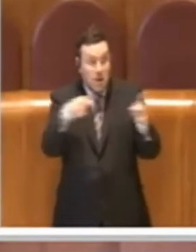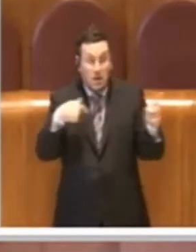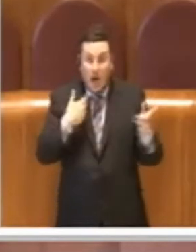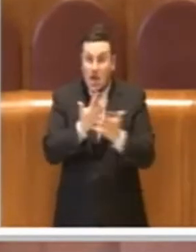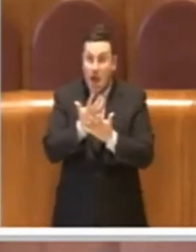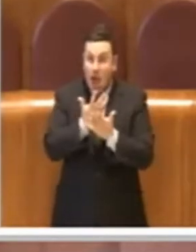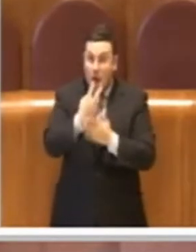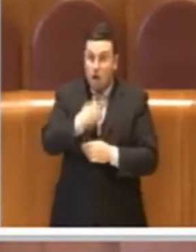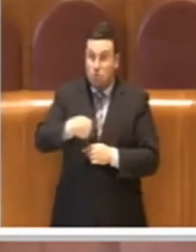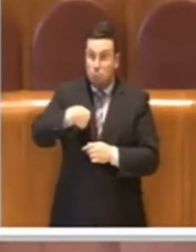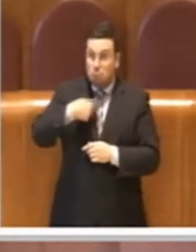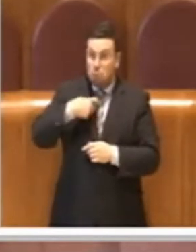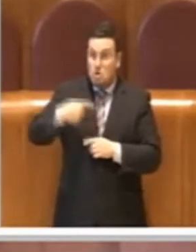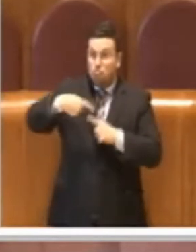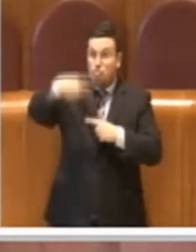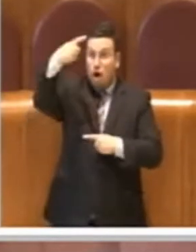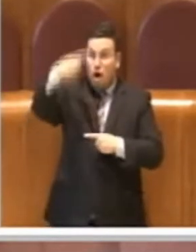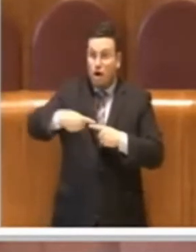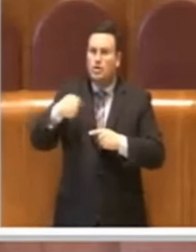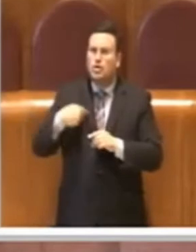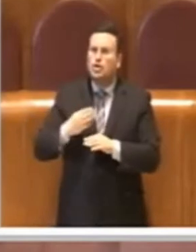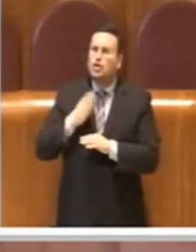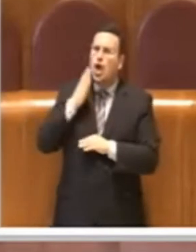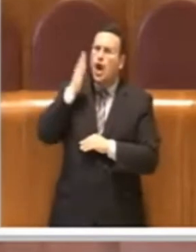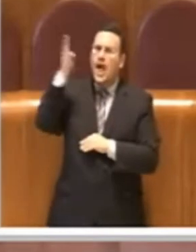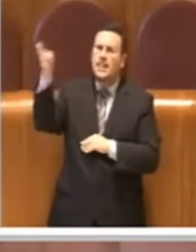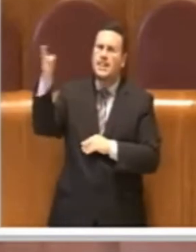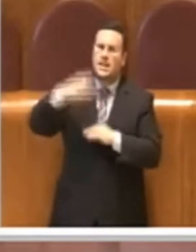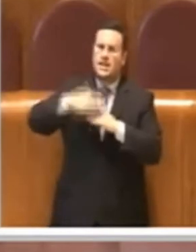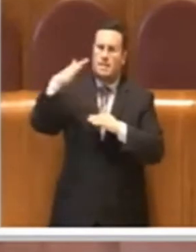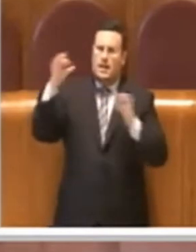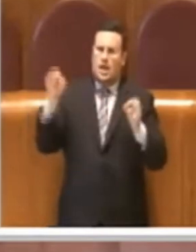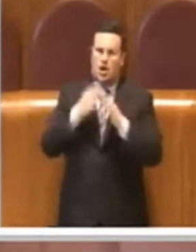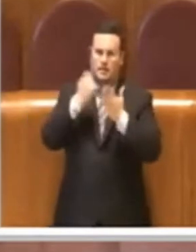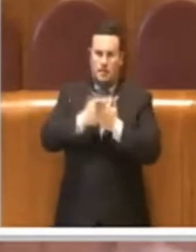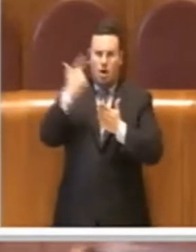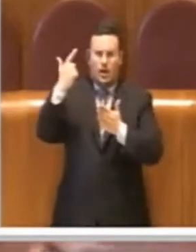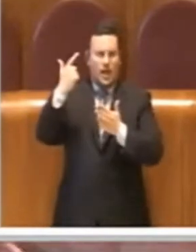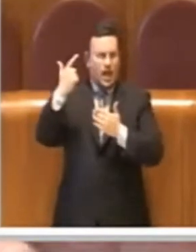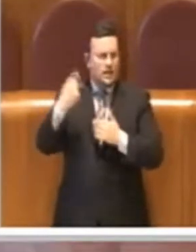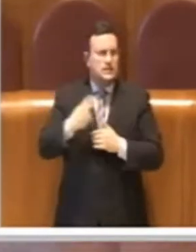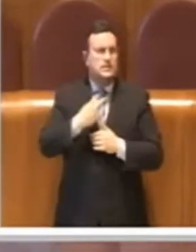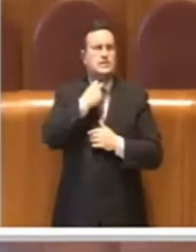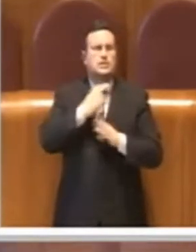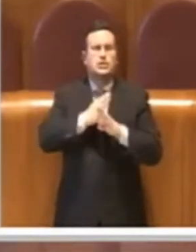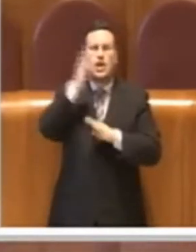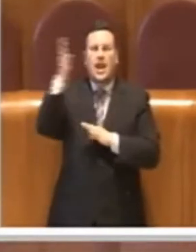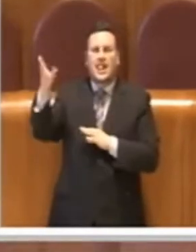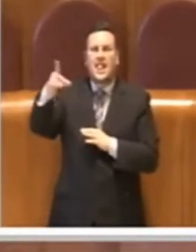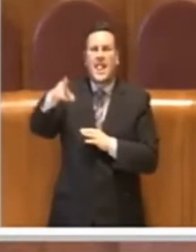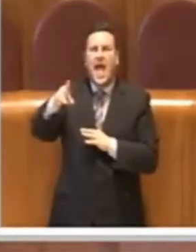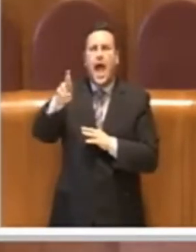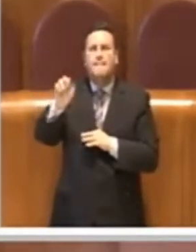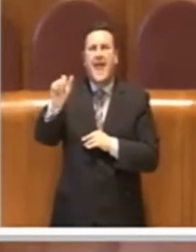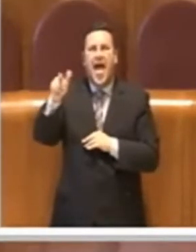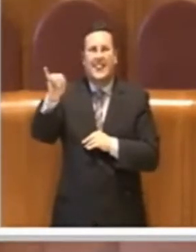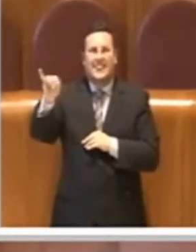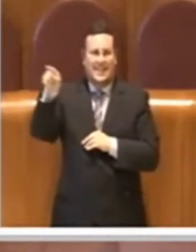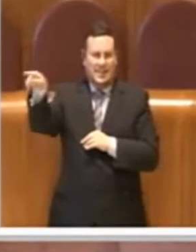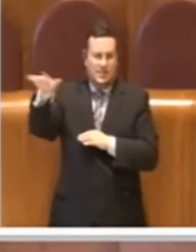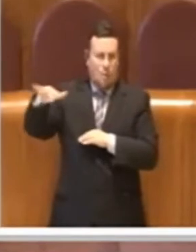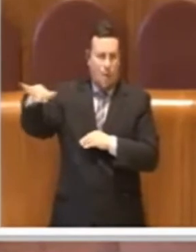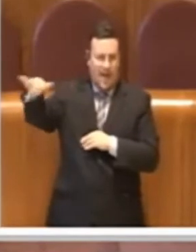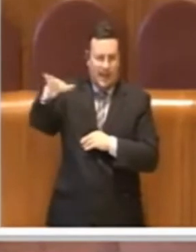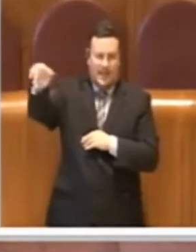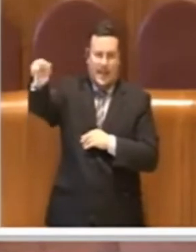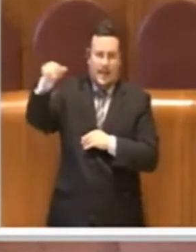perché sono andato a fare delle incombenze a Prati, sono tornato per un pezzetto a